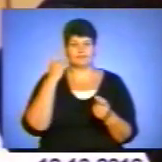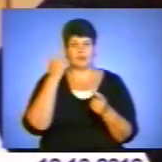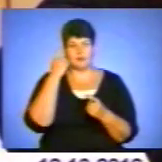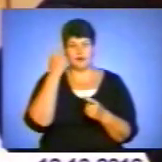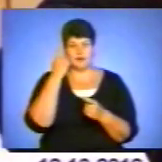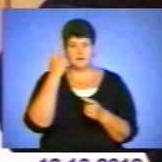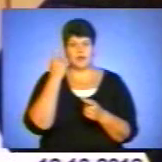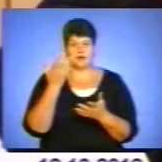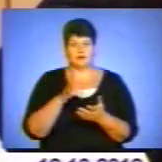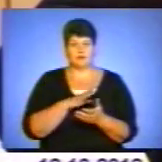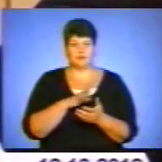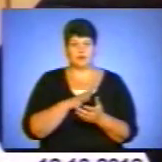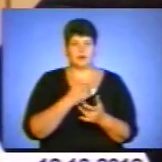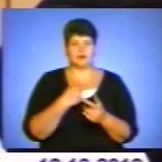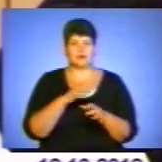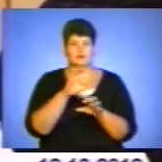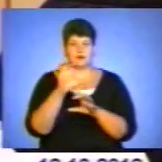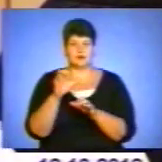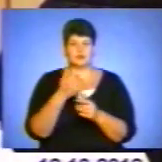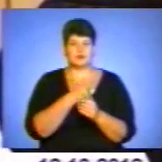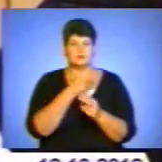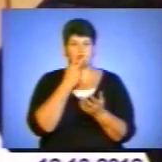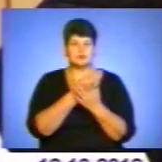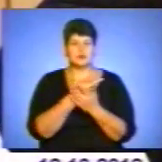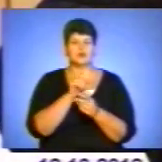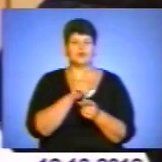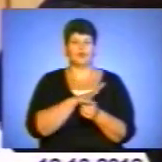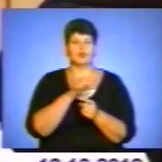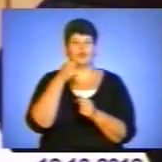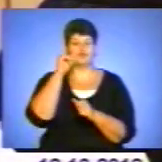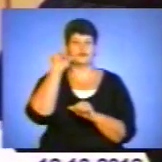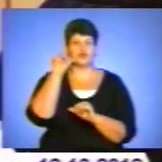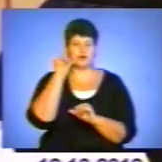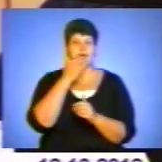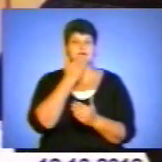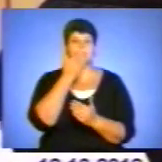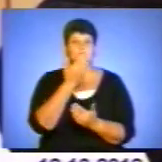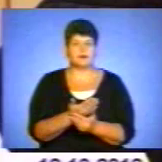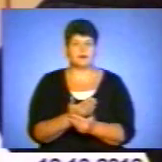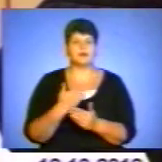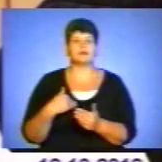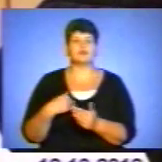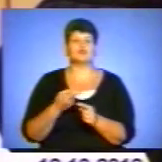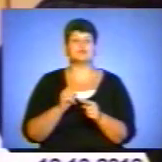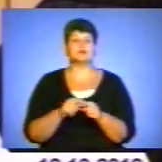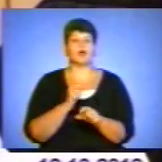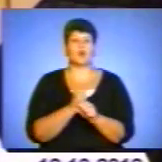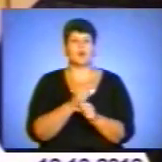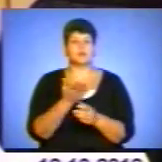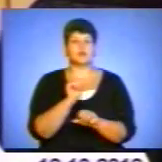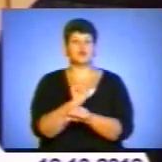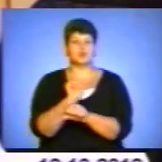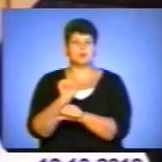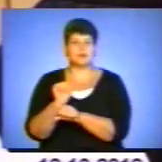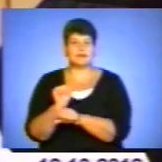щоб подивитися, що було вчора. По-друге, я спиталася, на що ви це робите, зупиніться.